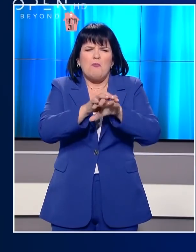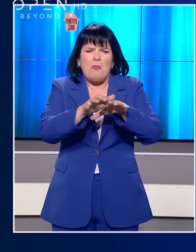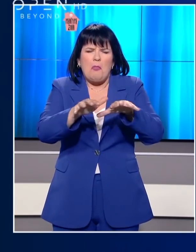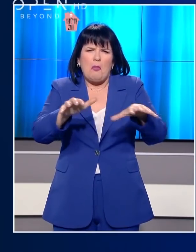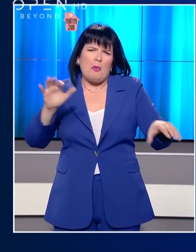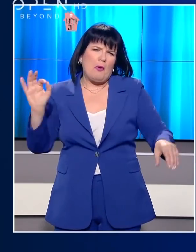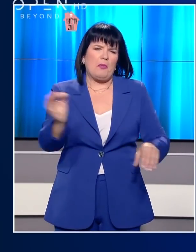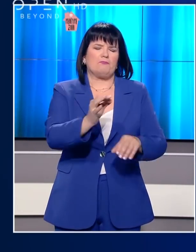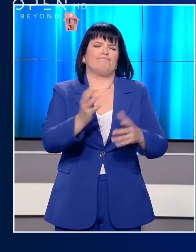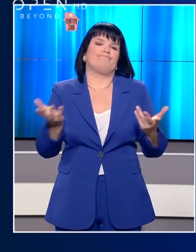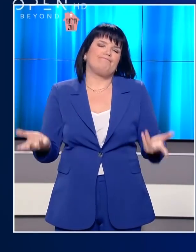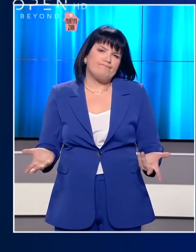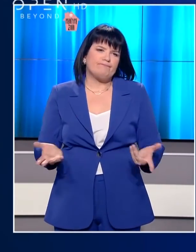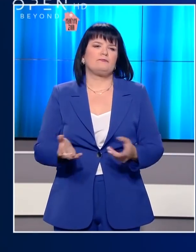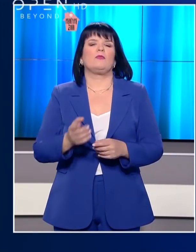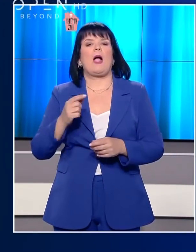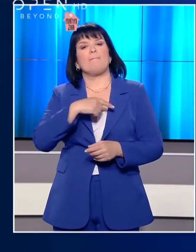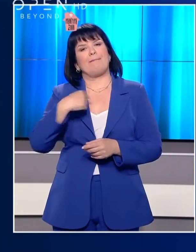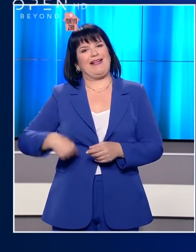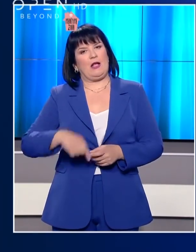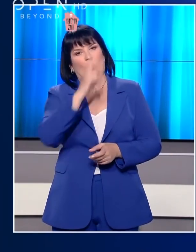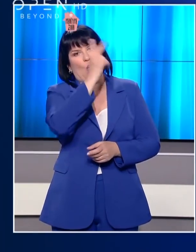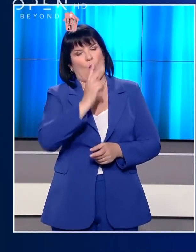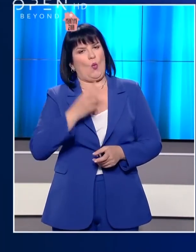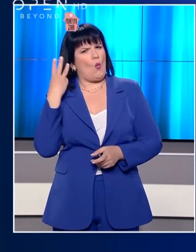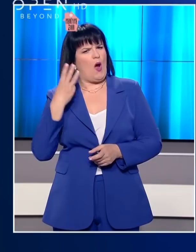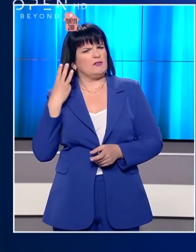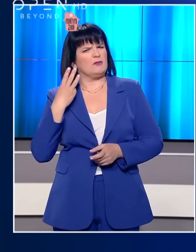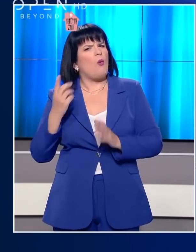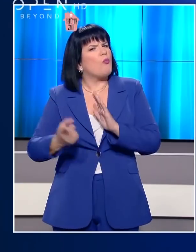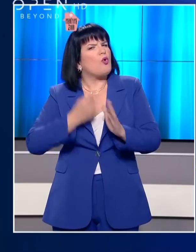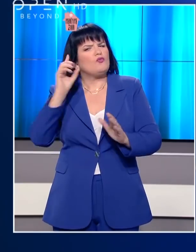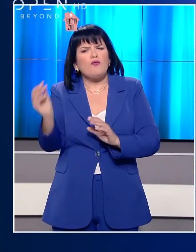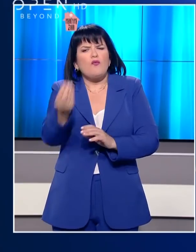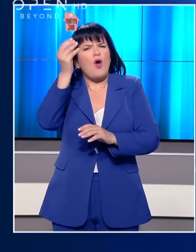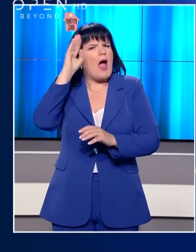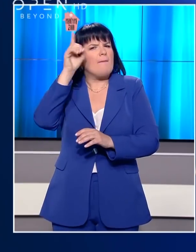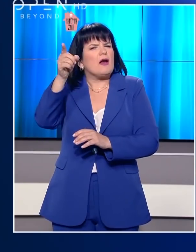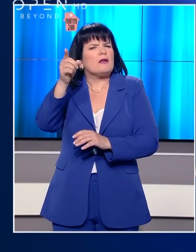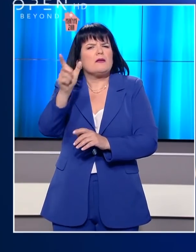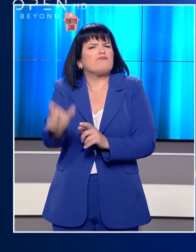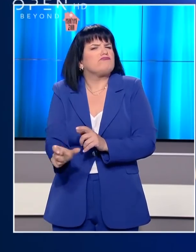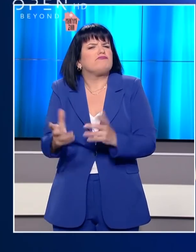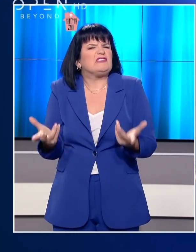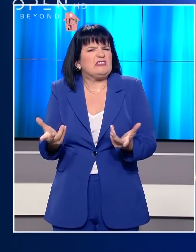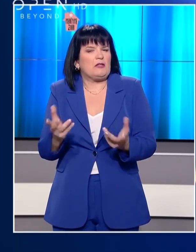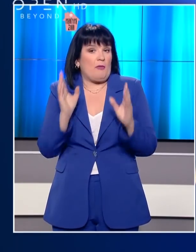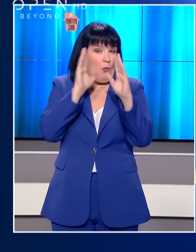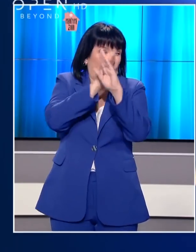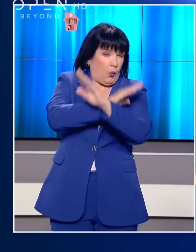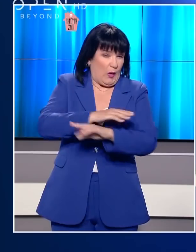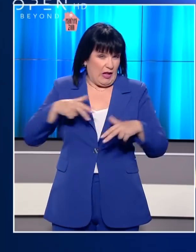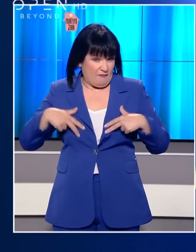Το Πεκίνο επιστρέφει τις κατηγορίες στη Βάσινγκτον. Πότε εμφανίστηκε το πρώτο κρούσμα στις ΗΠΑ κρύβει κάτι η αμερικανική